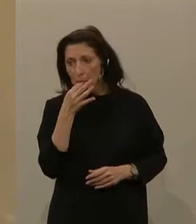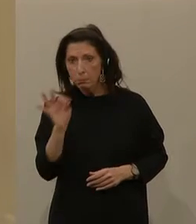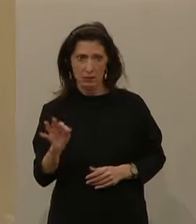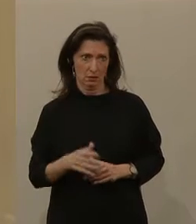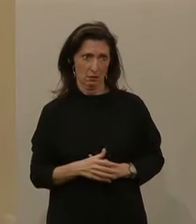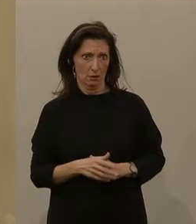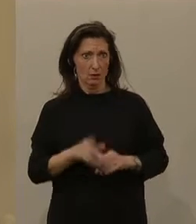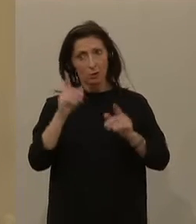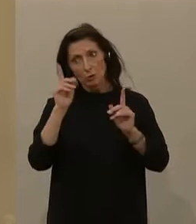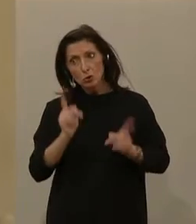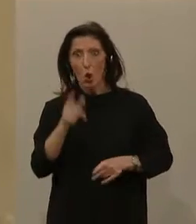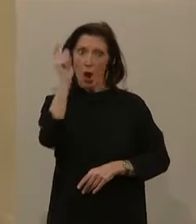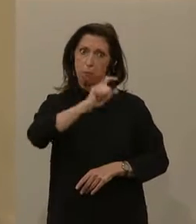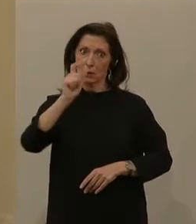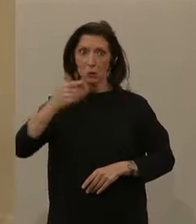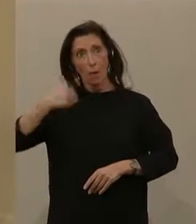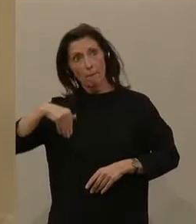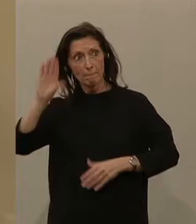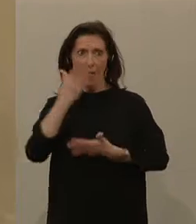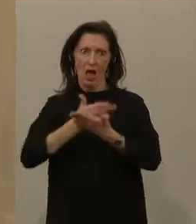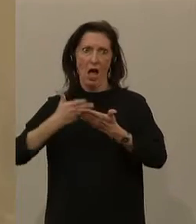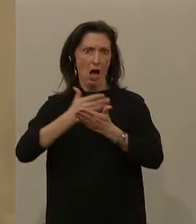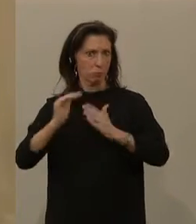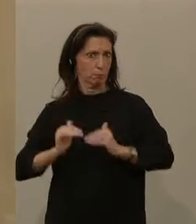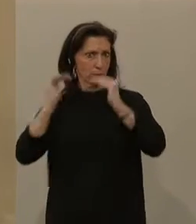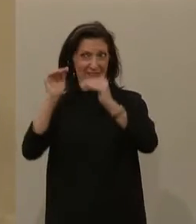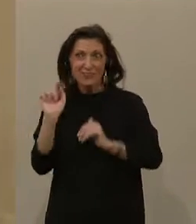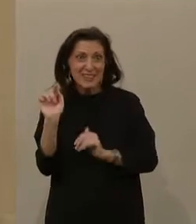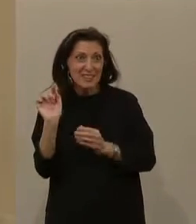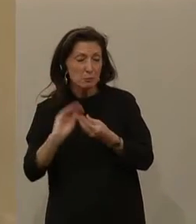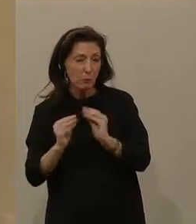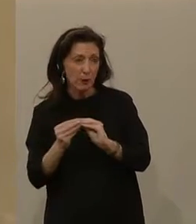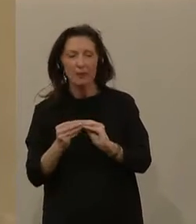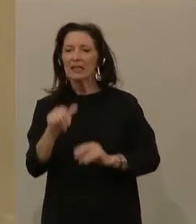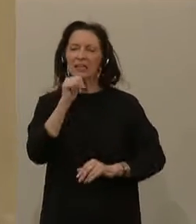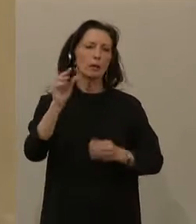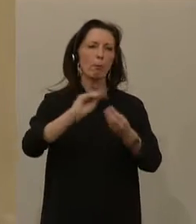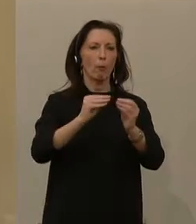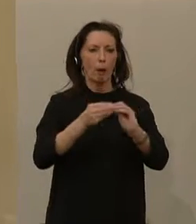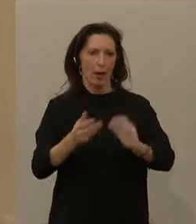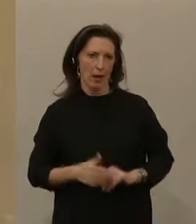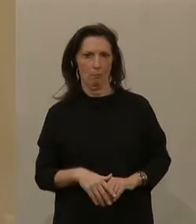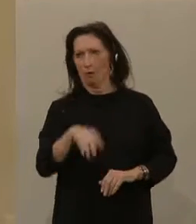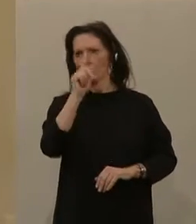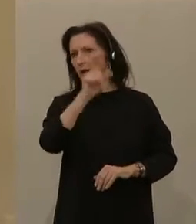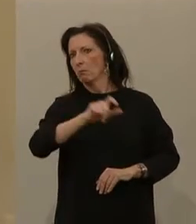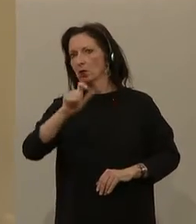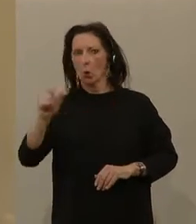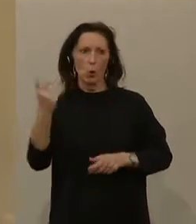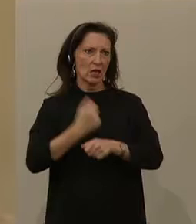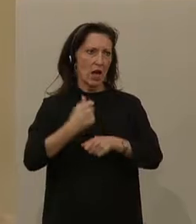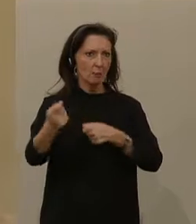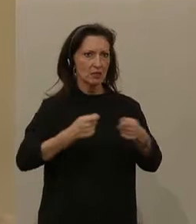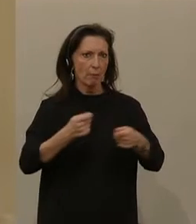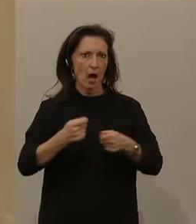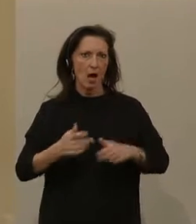die Menschen zu qualifizieren. Denn genau das ist das Problem. Es ist ja nicht das Problem, dass diese Menschen am Arbeitsmarkt